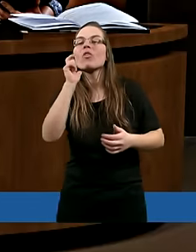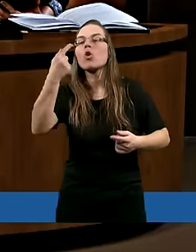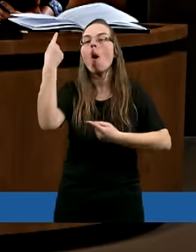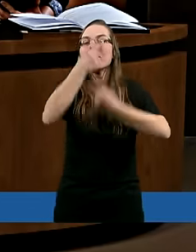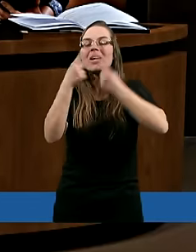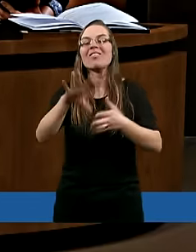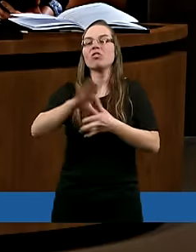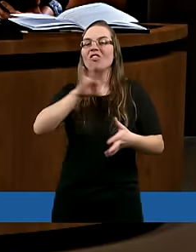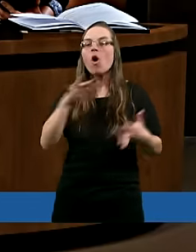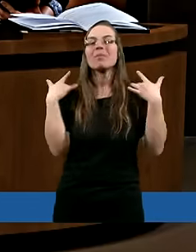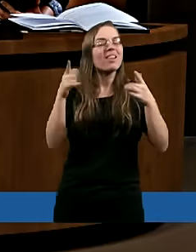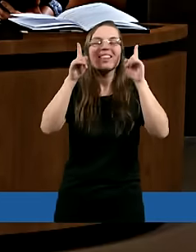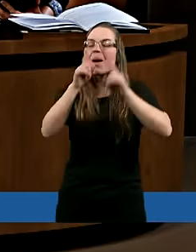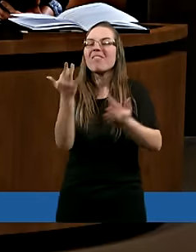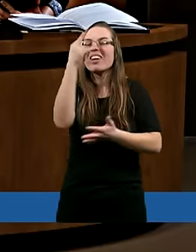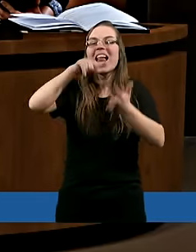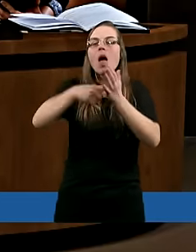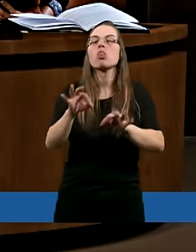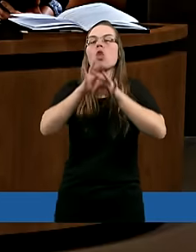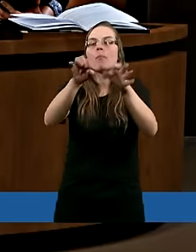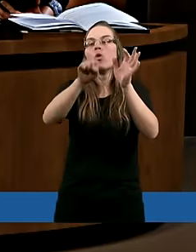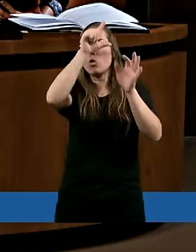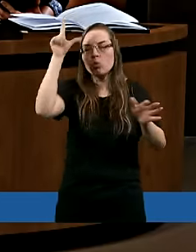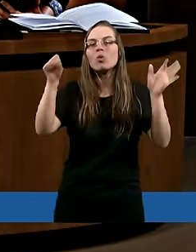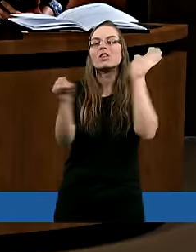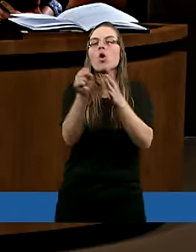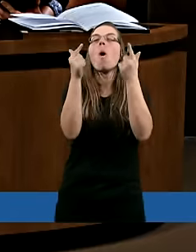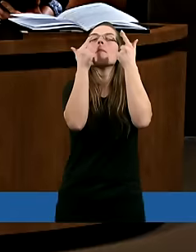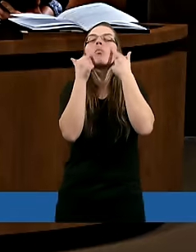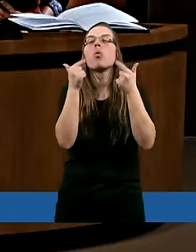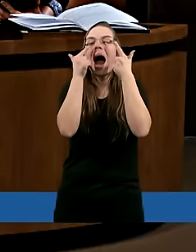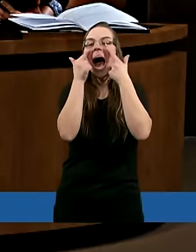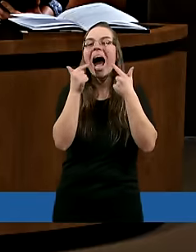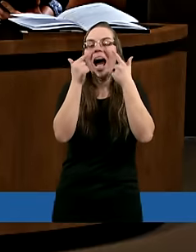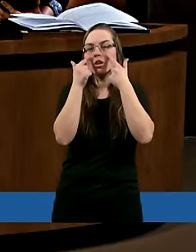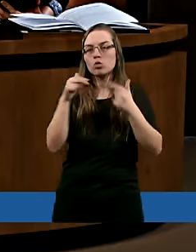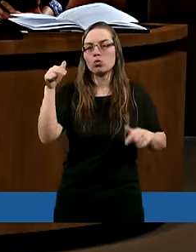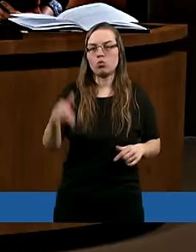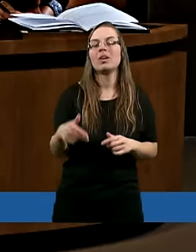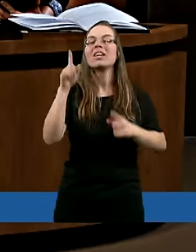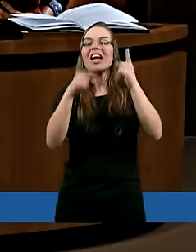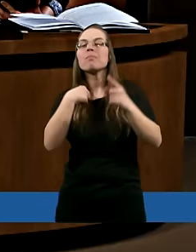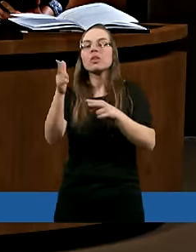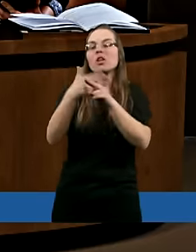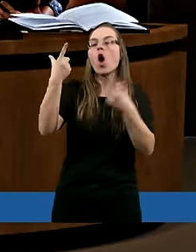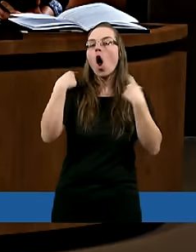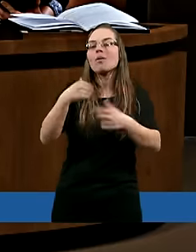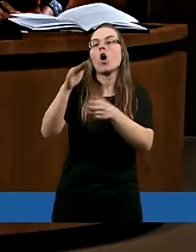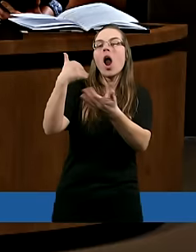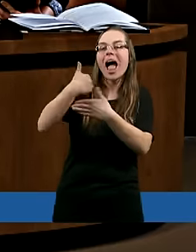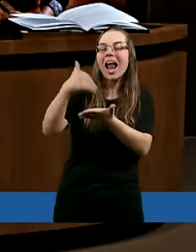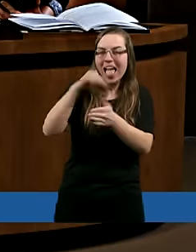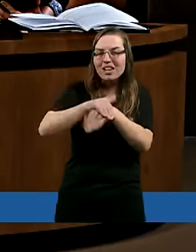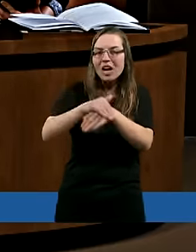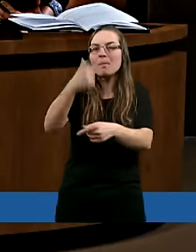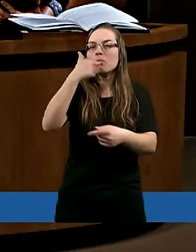W swoim życiu naprawdę wiele razy doprowadziłam ludzi do płaczu. Kiedyś nawet osoba mi powiedziała, koleżanka, że ja